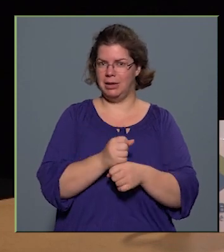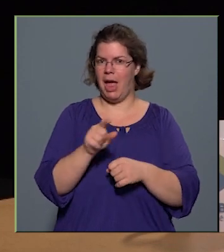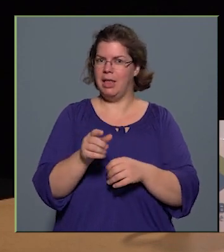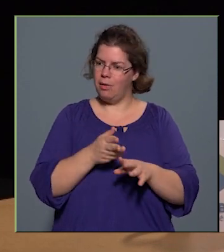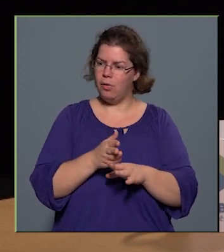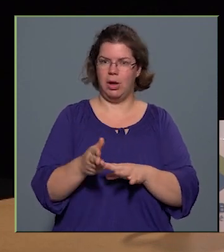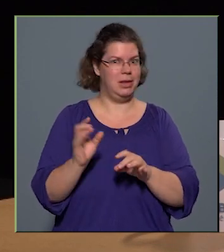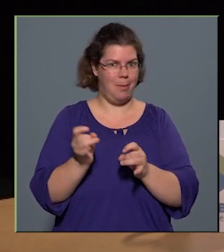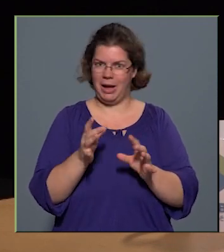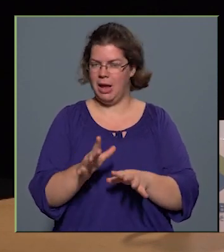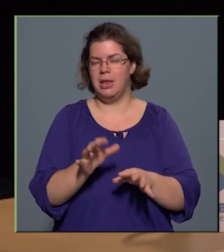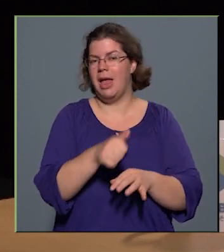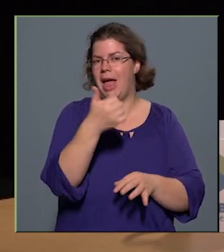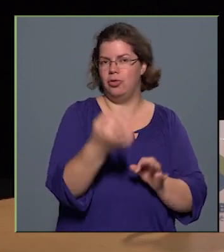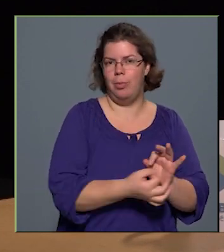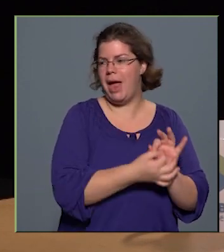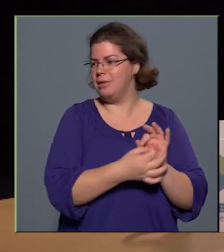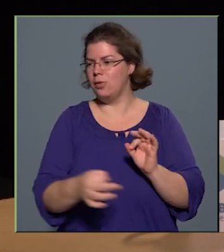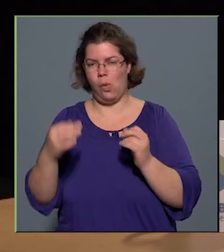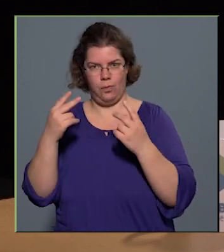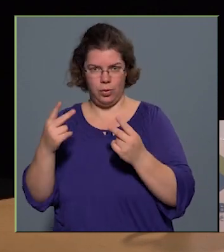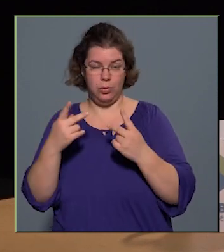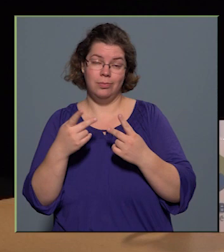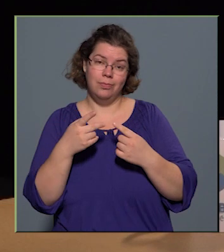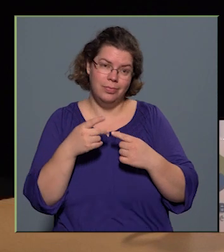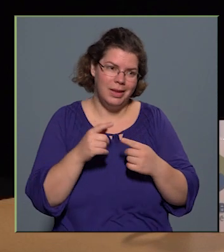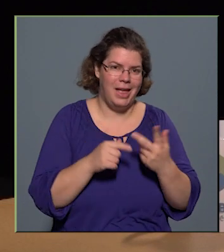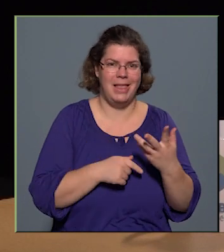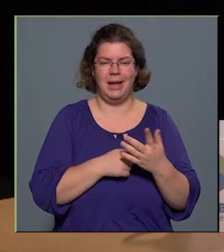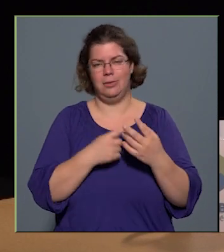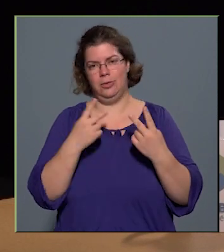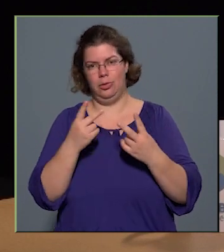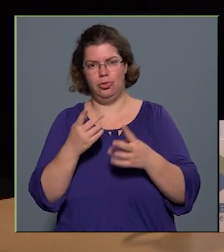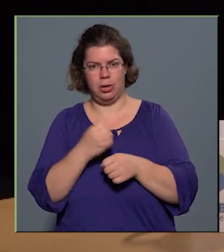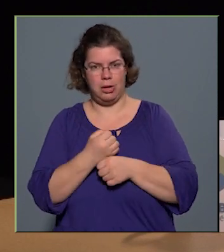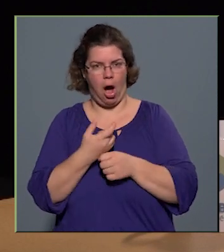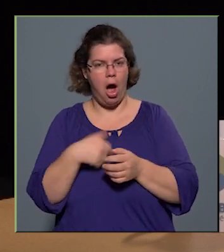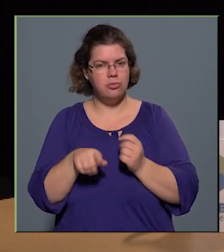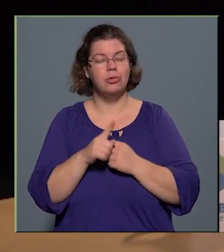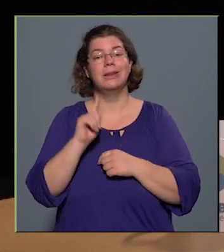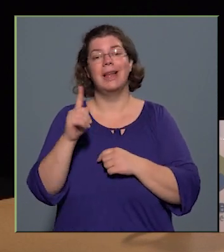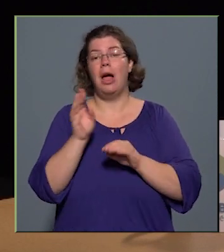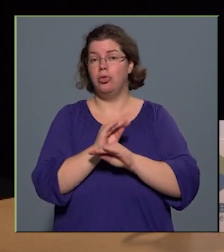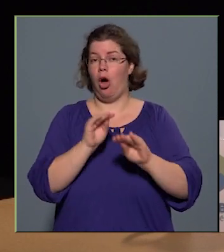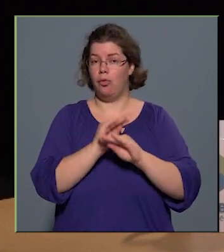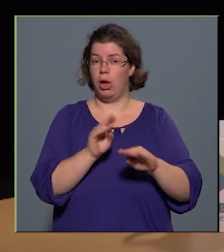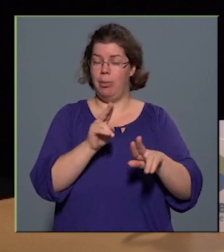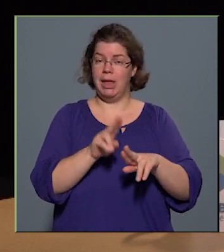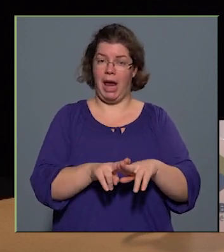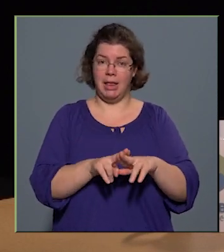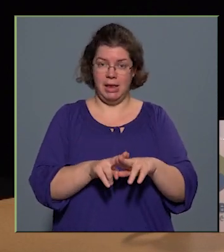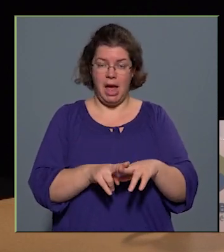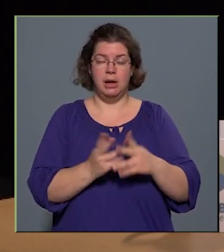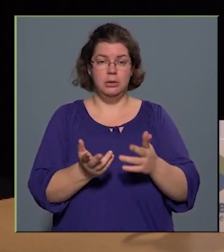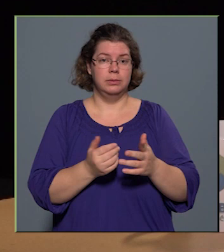első perctől kezdve fontos, és ezeket mi fontosnak tartjuk, de a tanfolyami rendszerünk az például